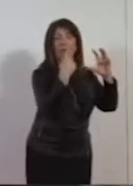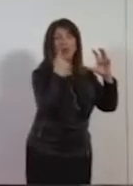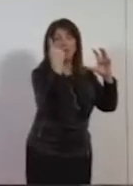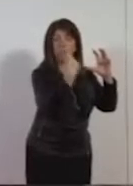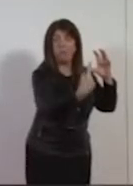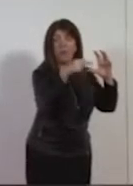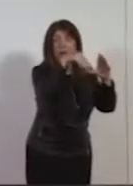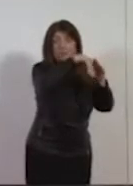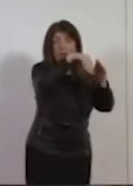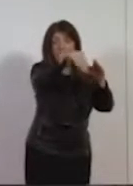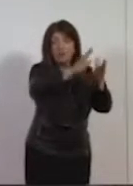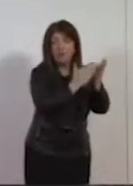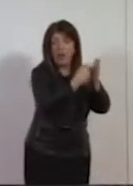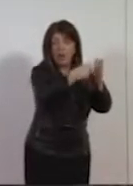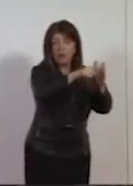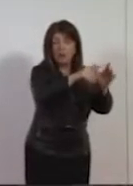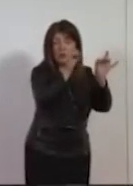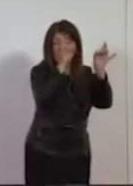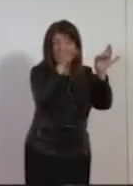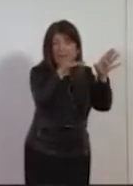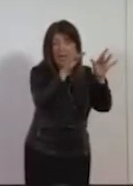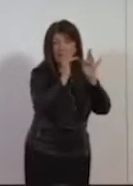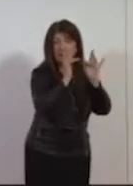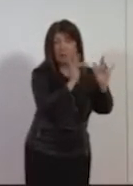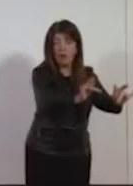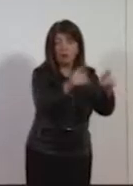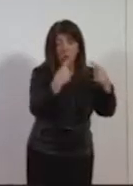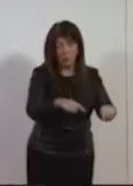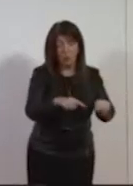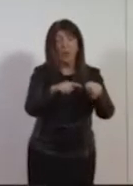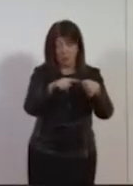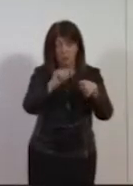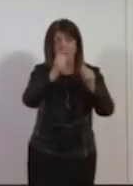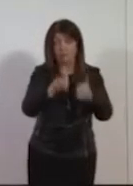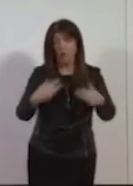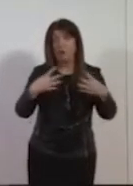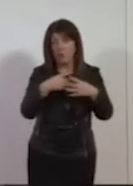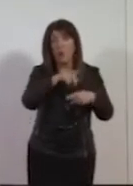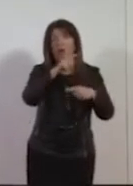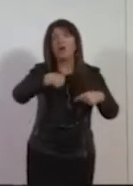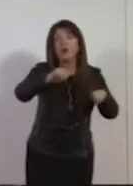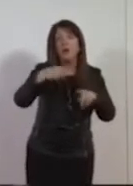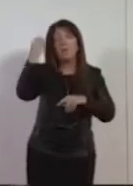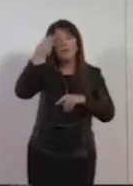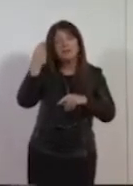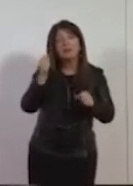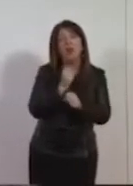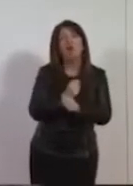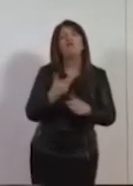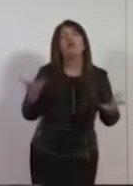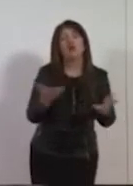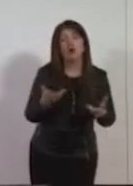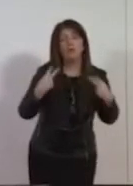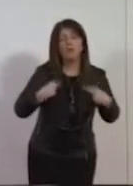E allora, prima grande questione, noi come pensiamo il lavoro? Lo pensiamo come la vita delle persone, come la